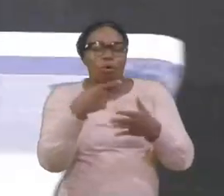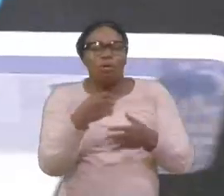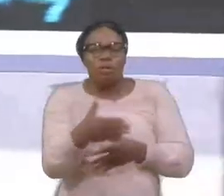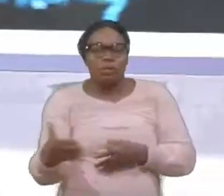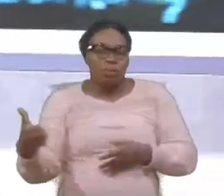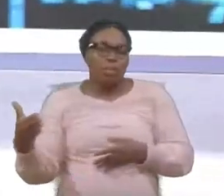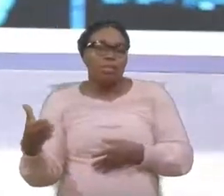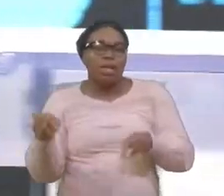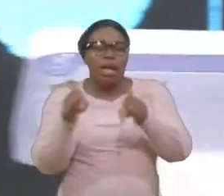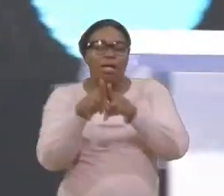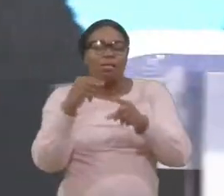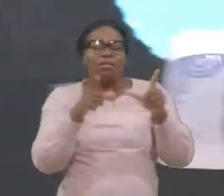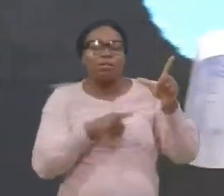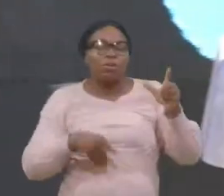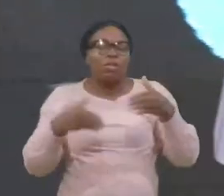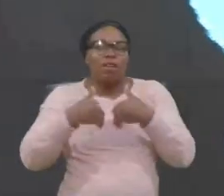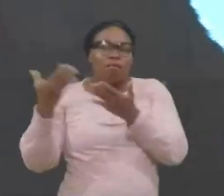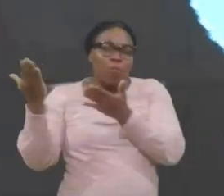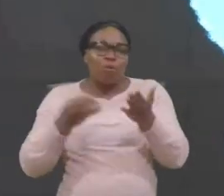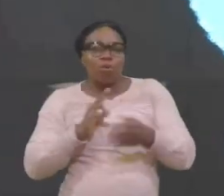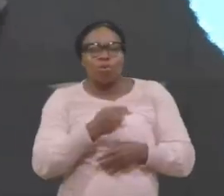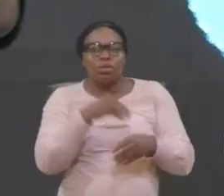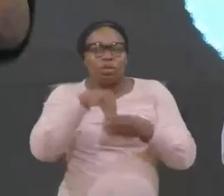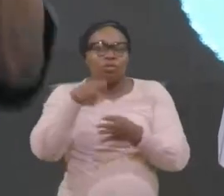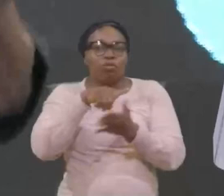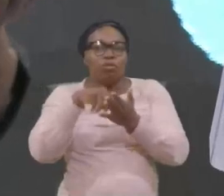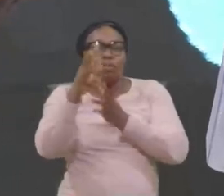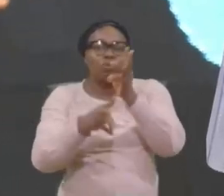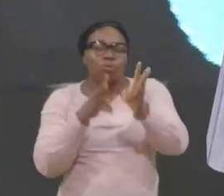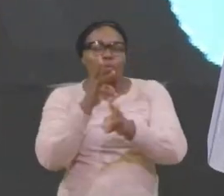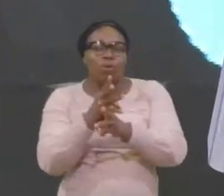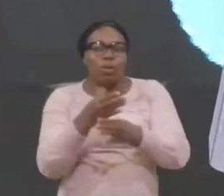mené dans ce monde et nous sommes nés naturellement